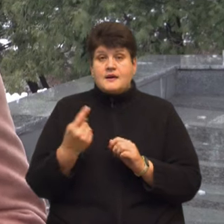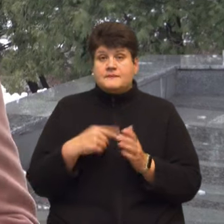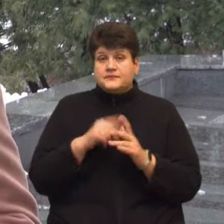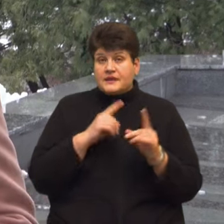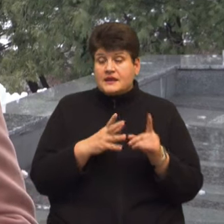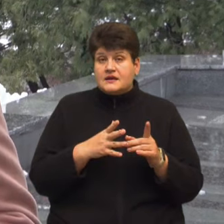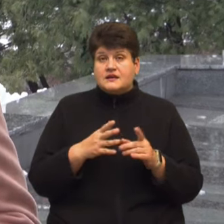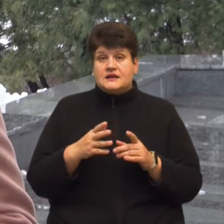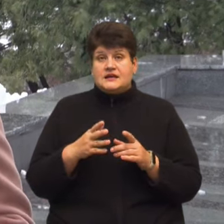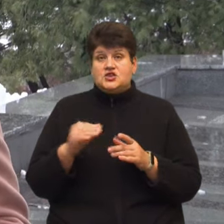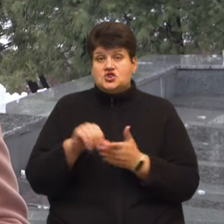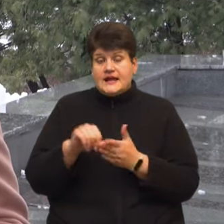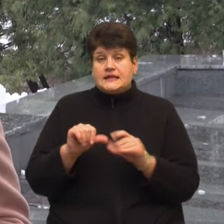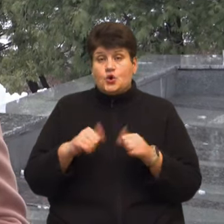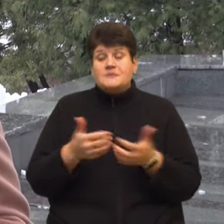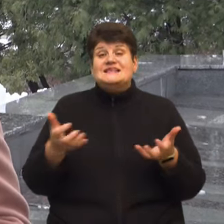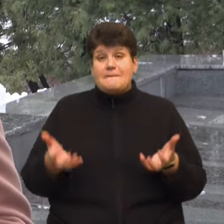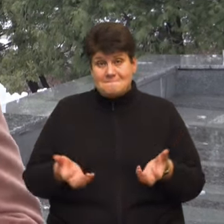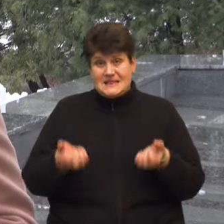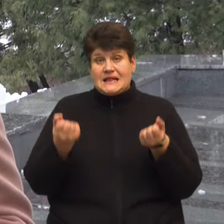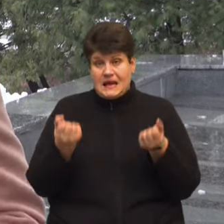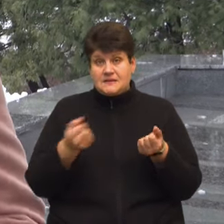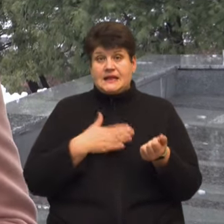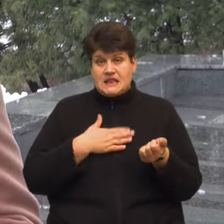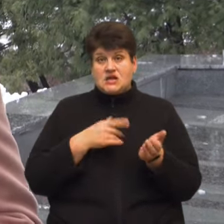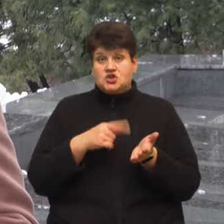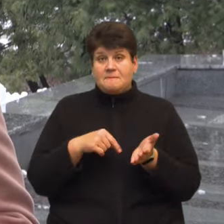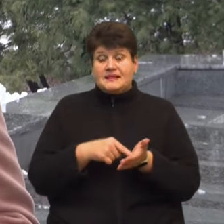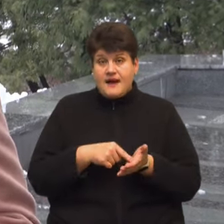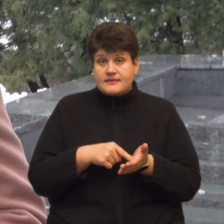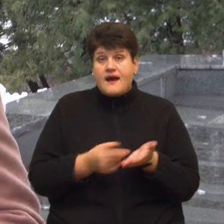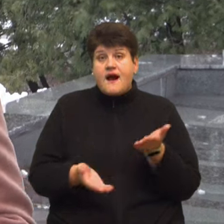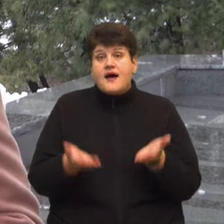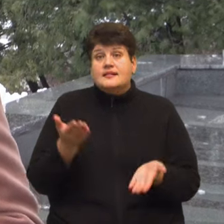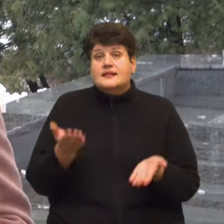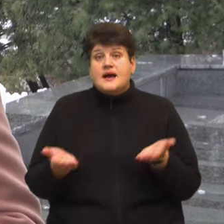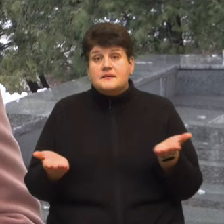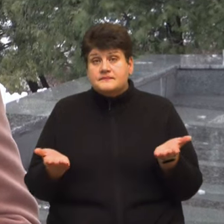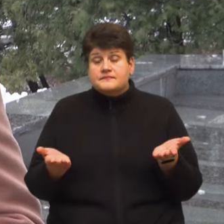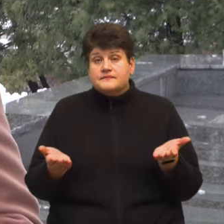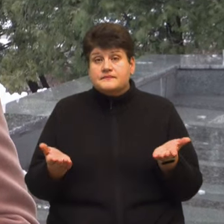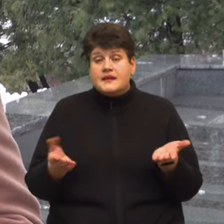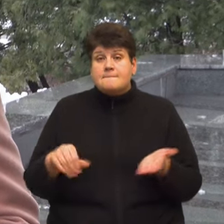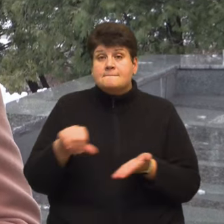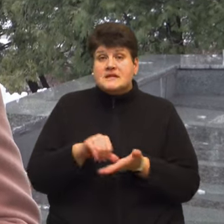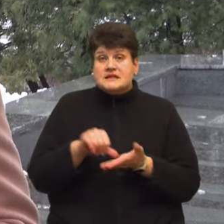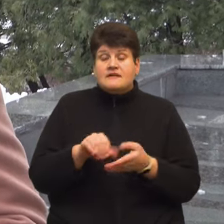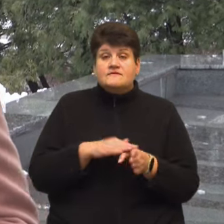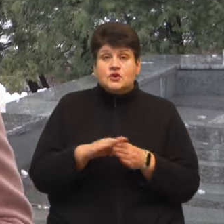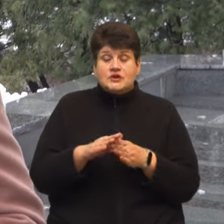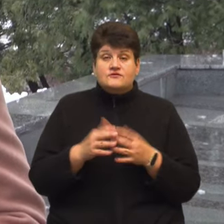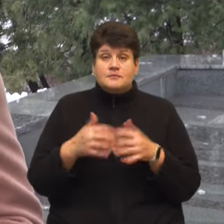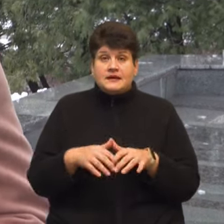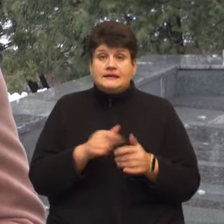члени комісії підтримали наше питання, але представник виконавчого апарату,